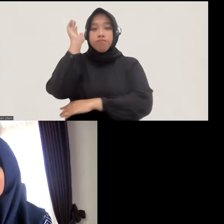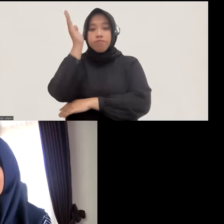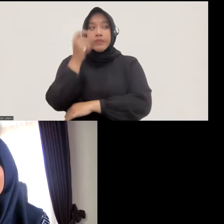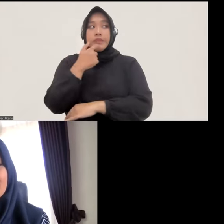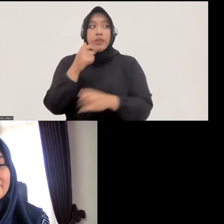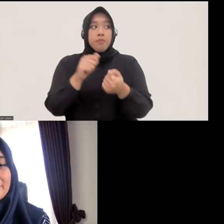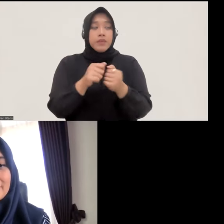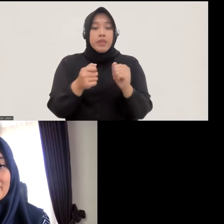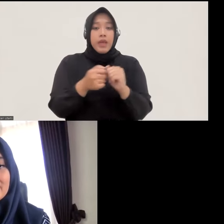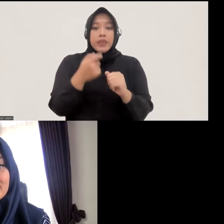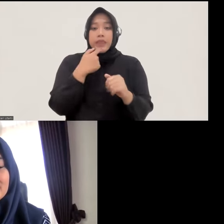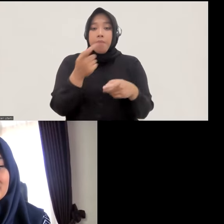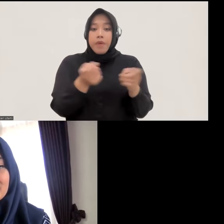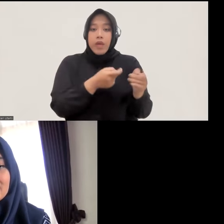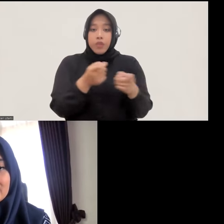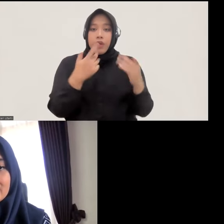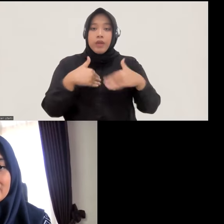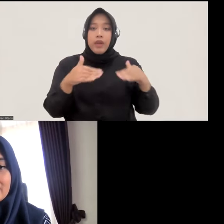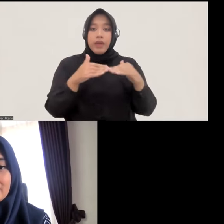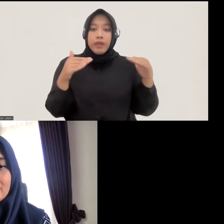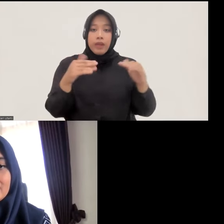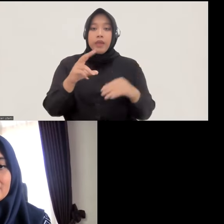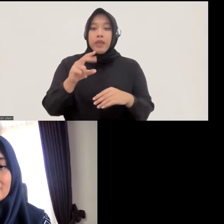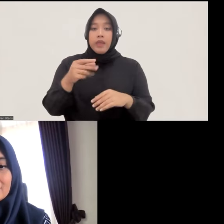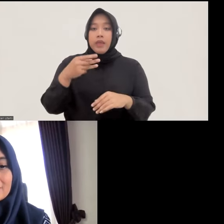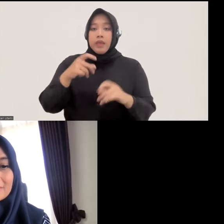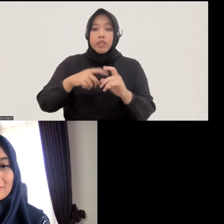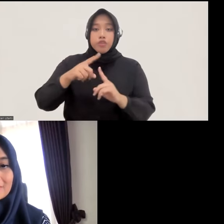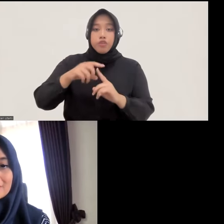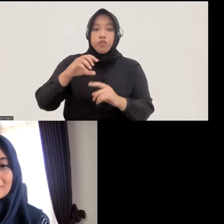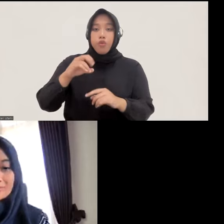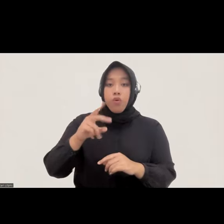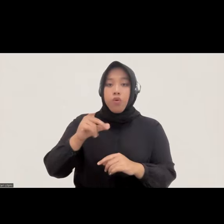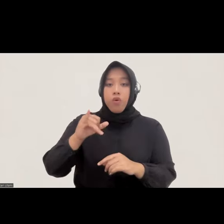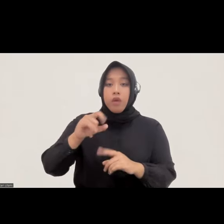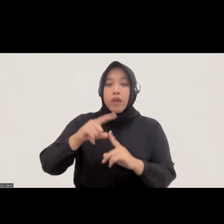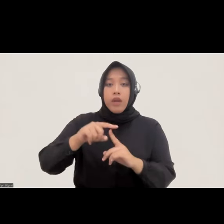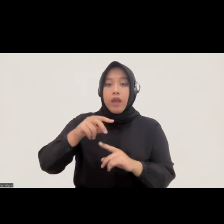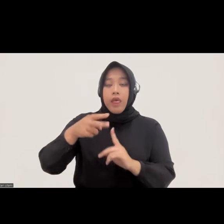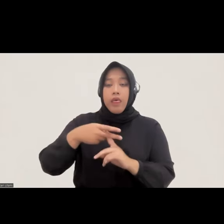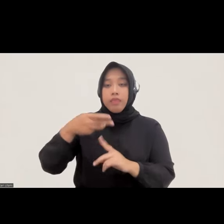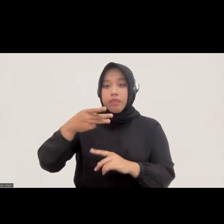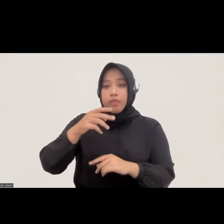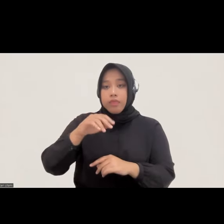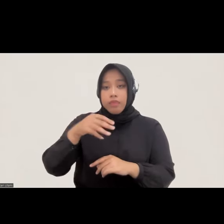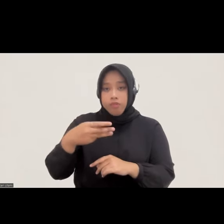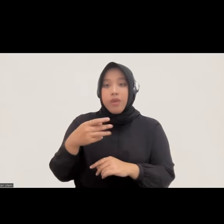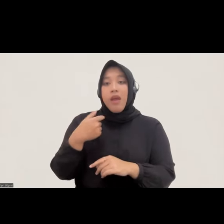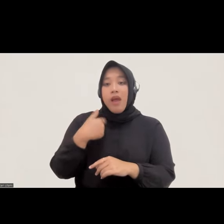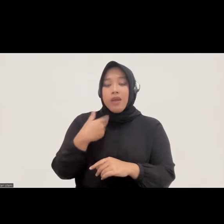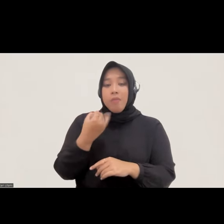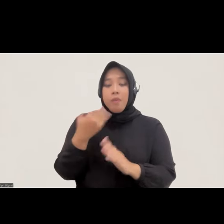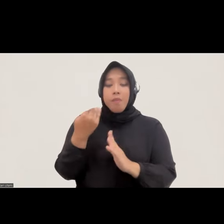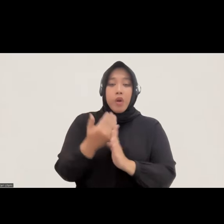permasalahan-permasalahan pengaturan keadaan restoratif dalam RUU Polri namun tidak hanya dalam RUU Polri kita juga tadi mendengar bagaimana